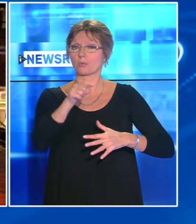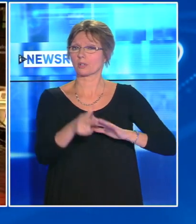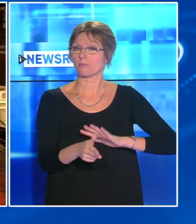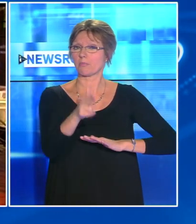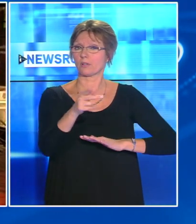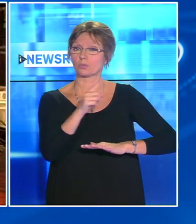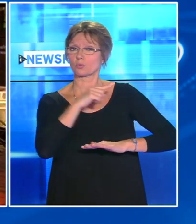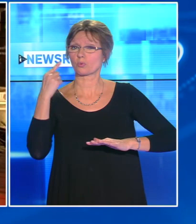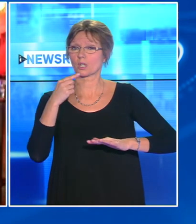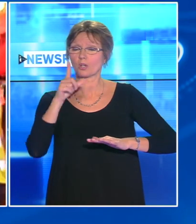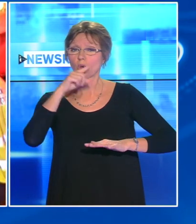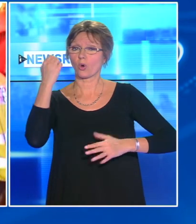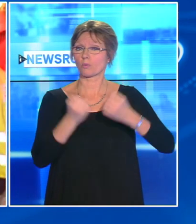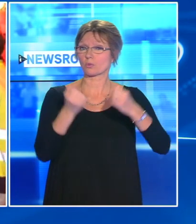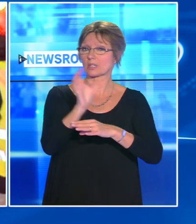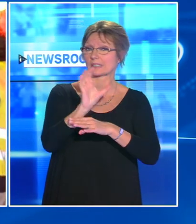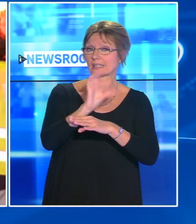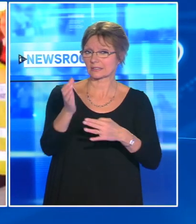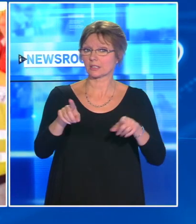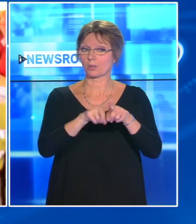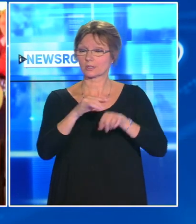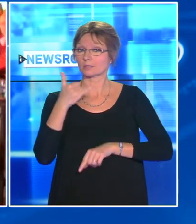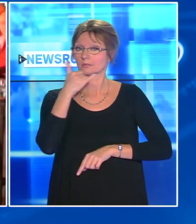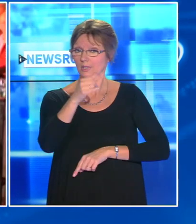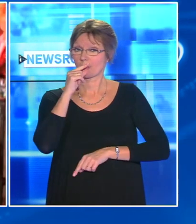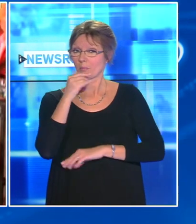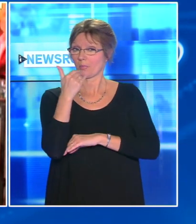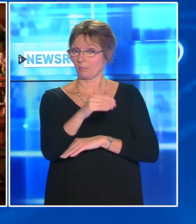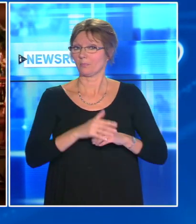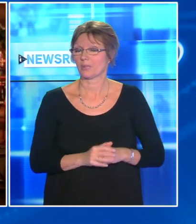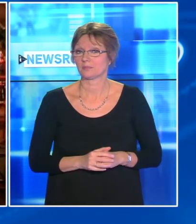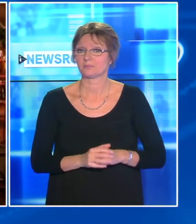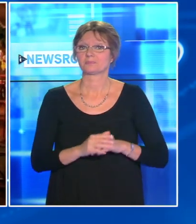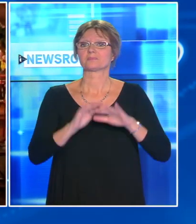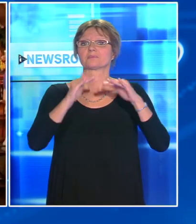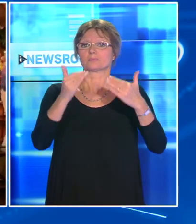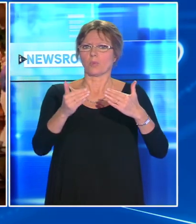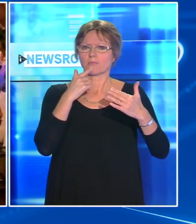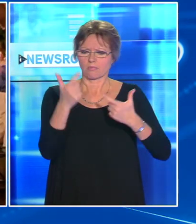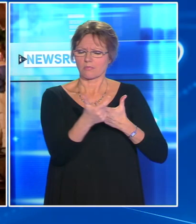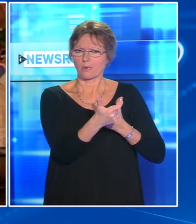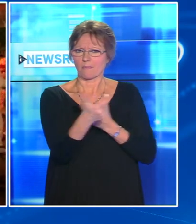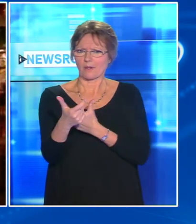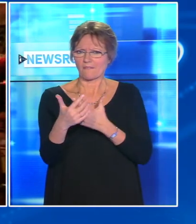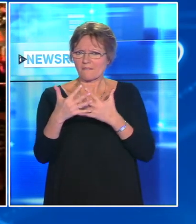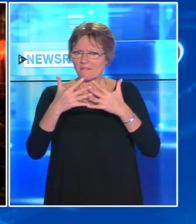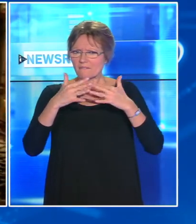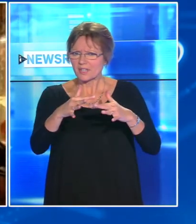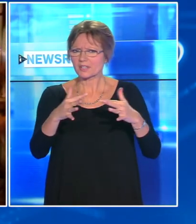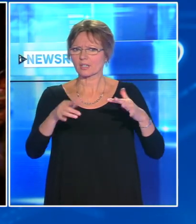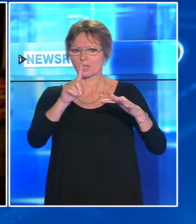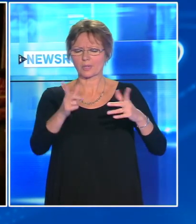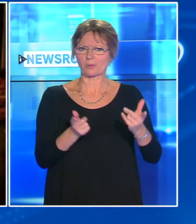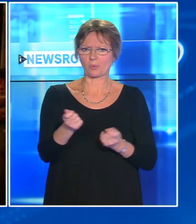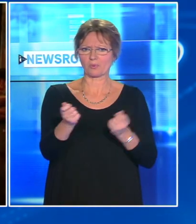Il avait aussi appelé son père, et que cette communauté arabe israélienne, pointée du doigt après la fusillade, pointée du doigt par notamment le